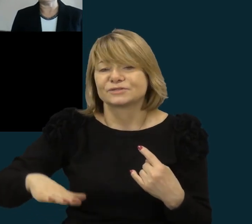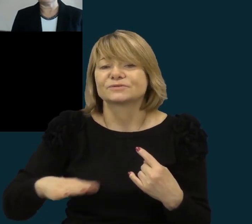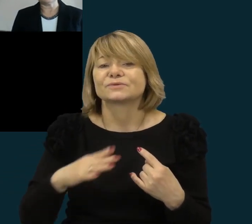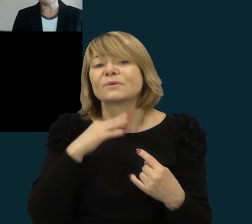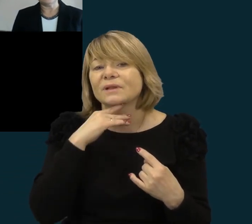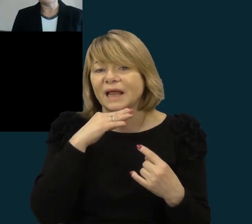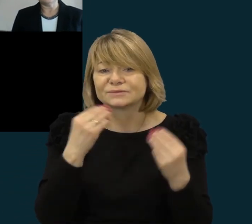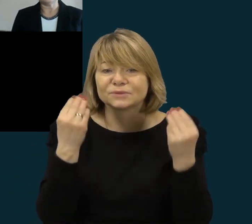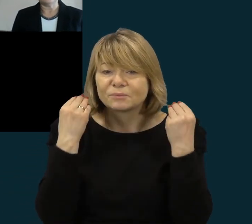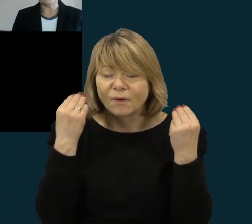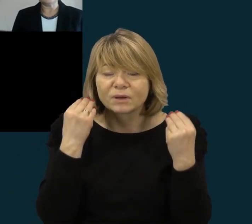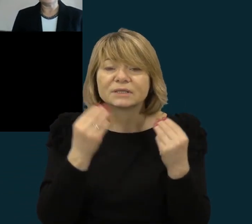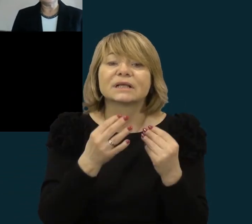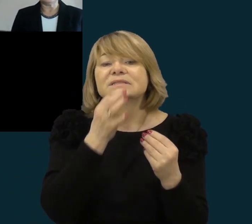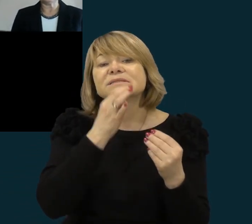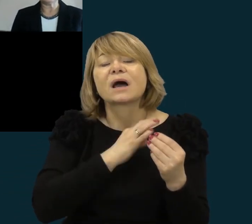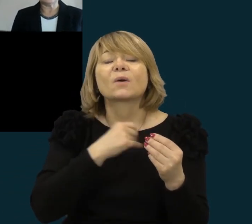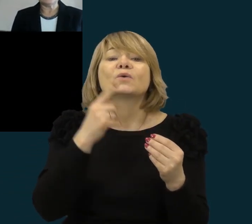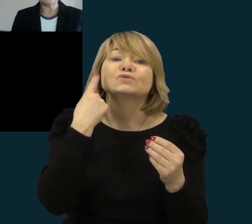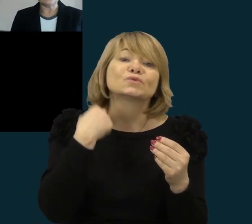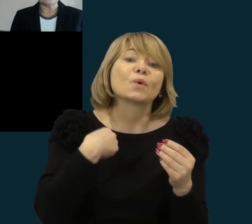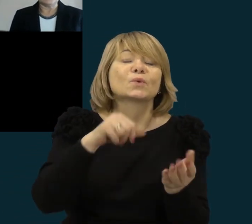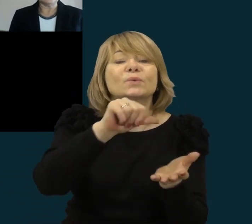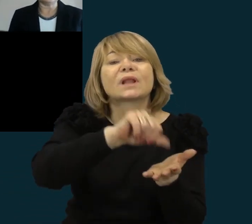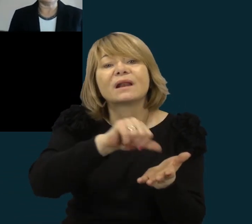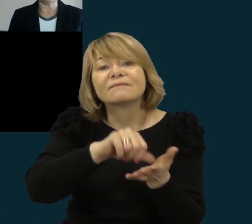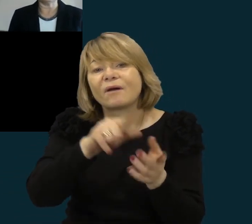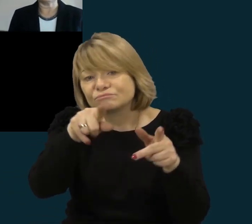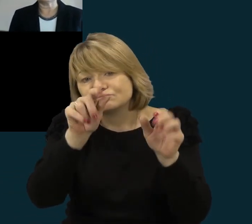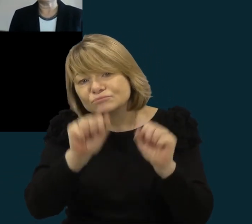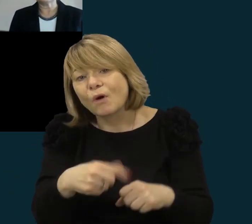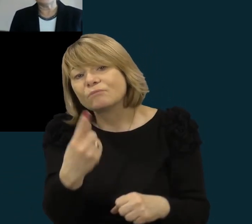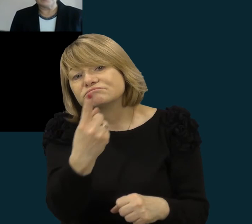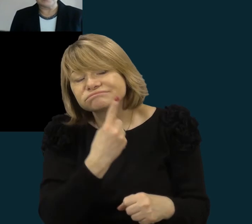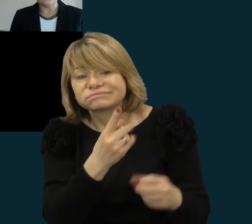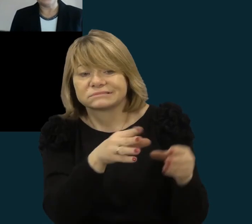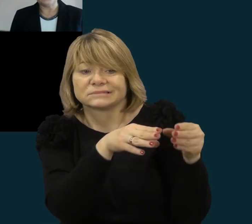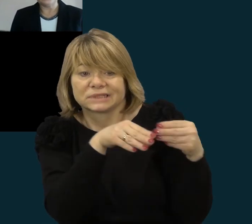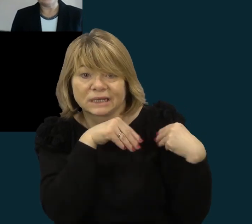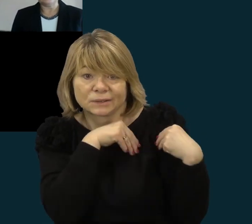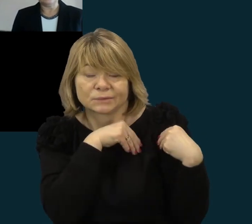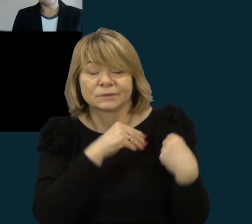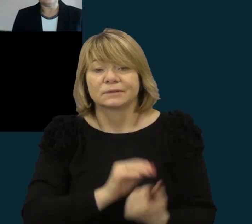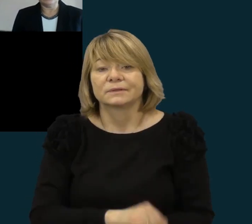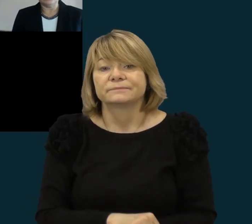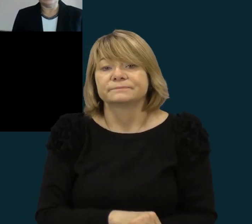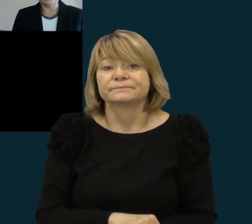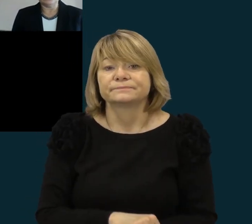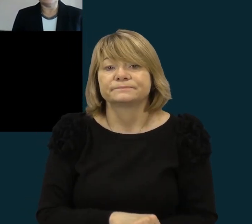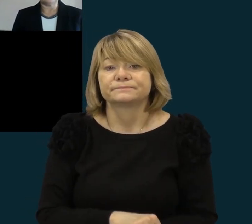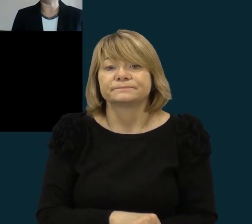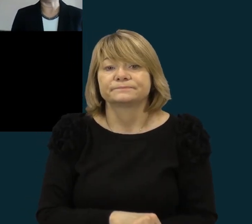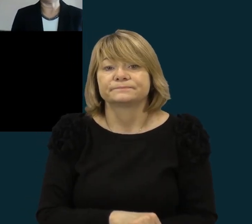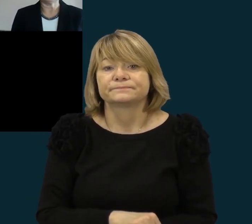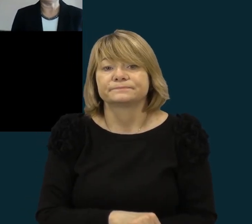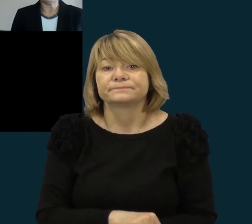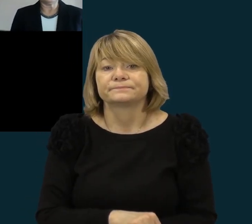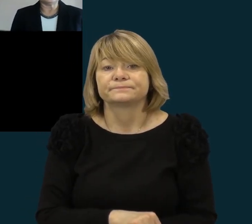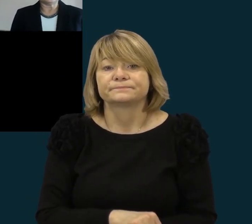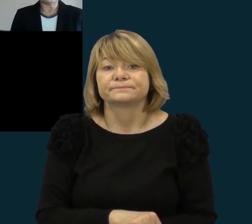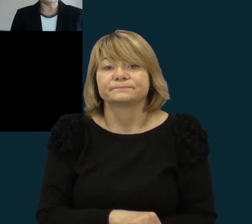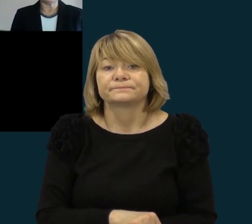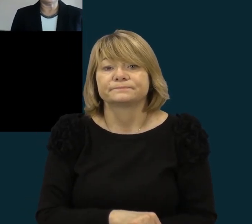mokta, mes norim dalyvauti, ar jūs galėtumėt ateit kartu su mumis pabūti.